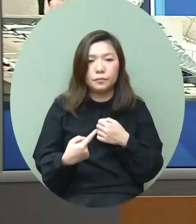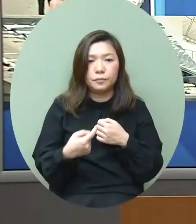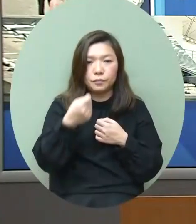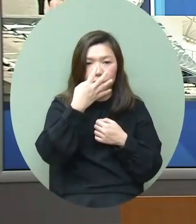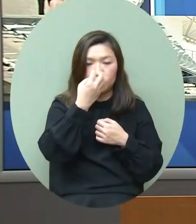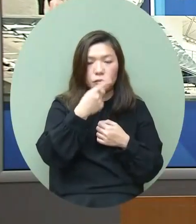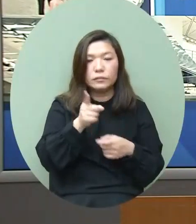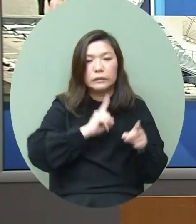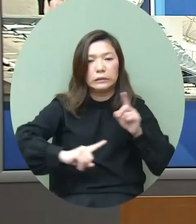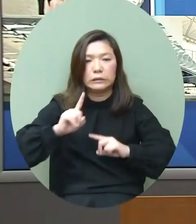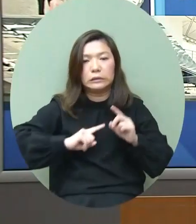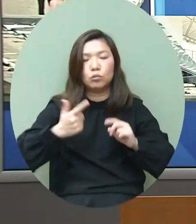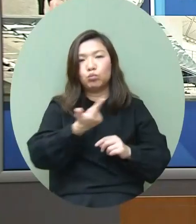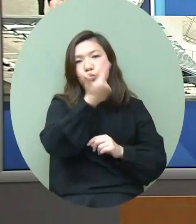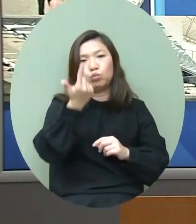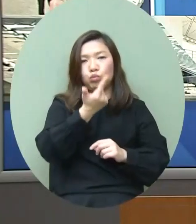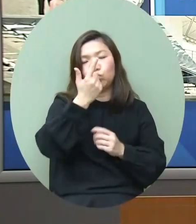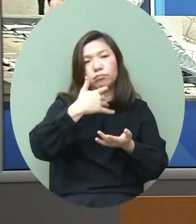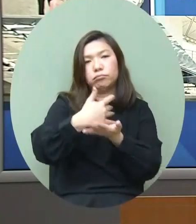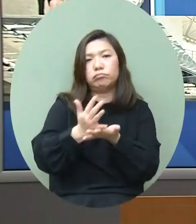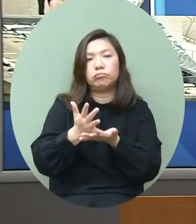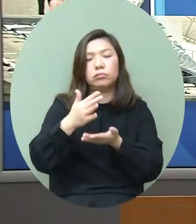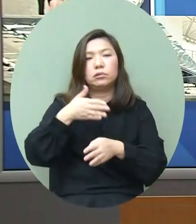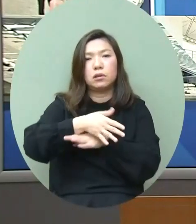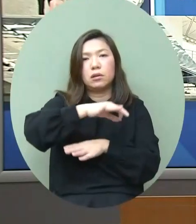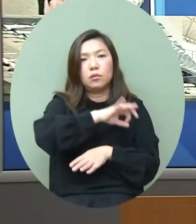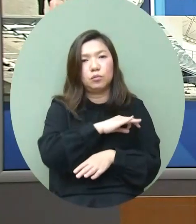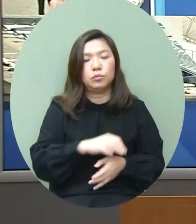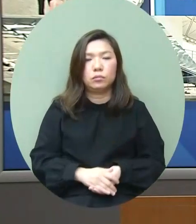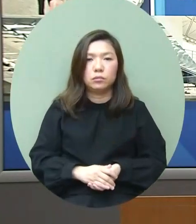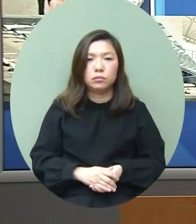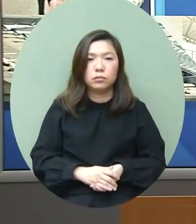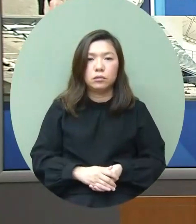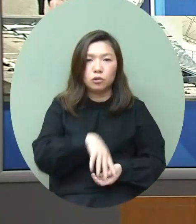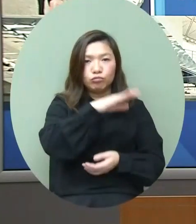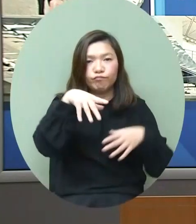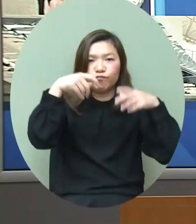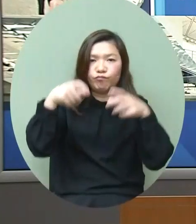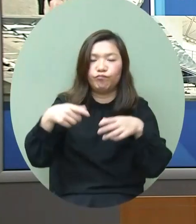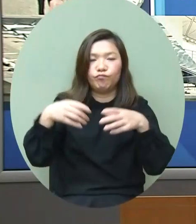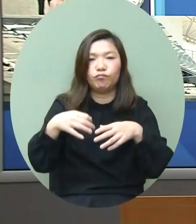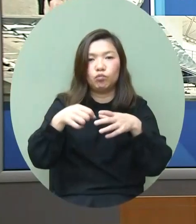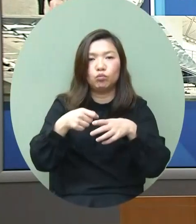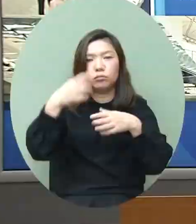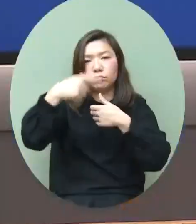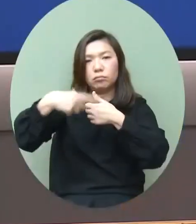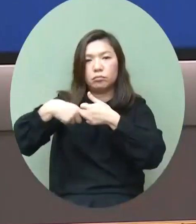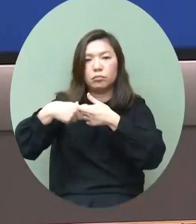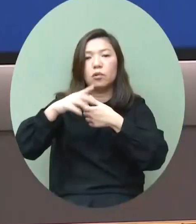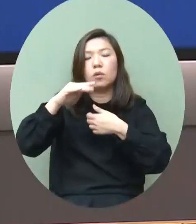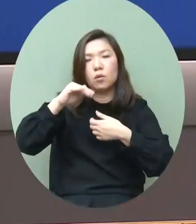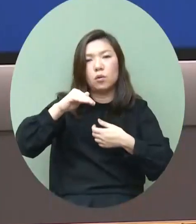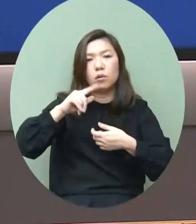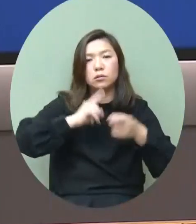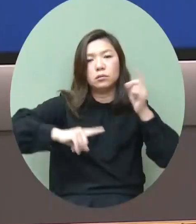是一個自由多元的社會每一個機構、每一位人都可以